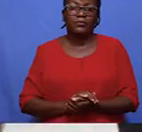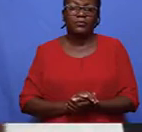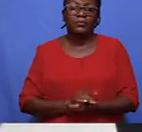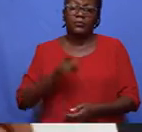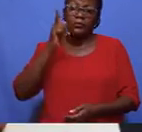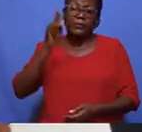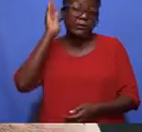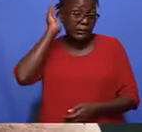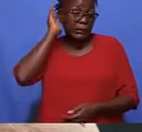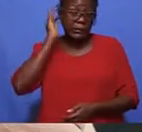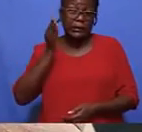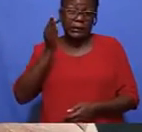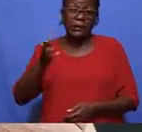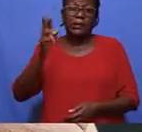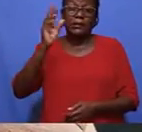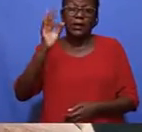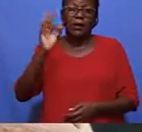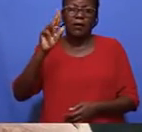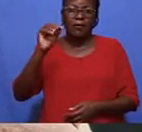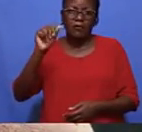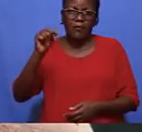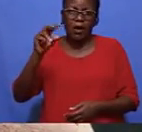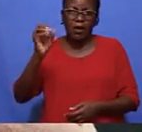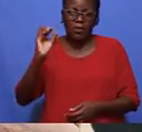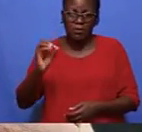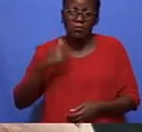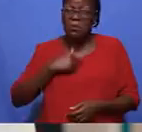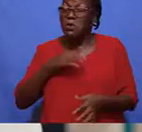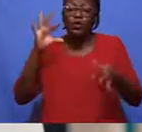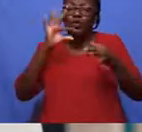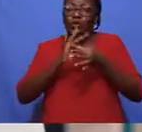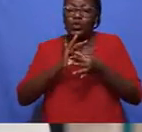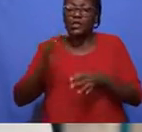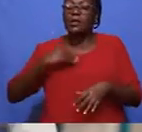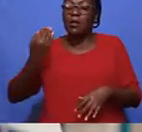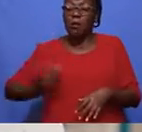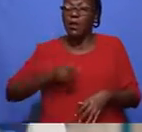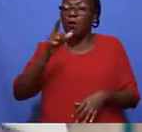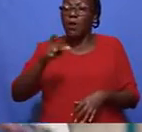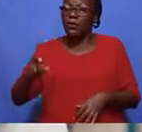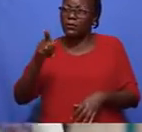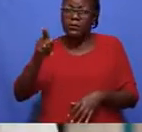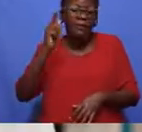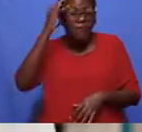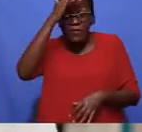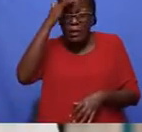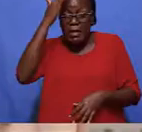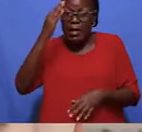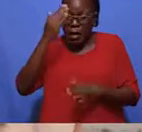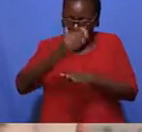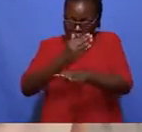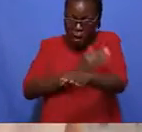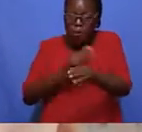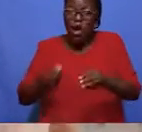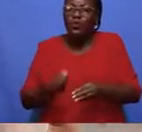Sikiliza, Franco Mimi sijiusishi na wakeza watu Unasikia? Hivyo fikiria sana, kabla ujanishtumu kwa rorote